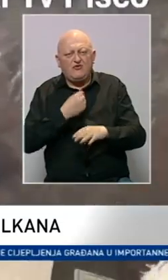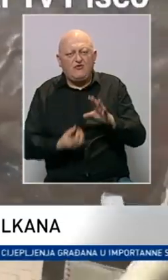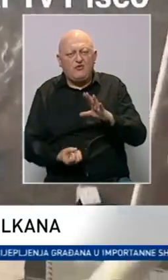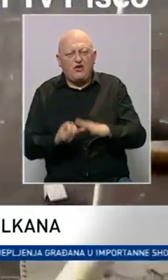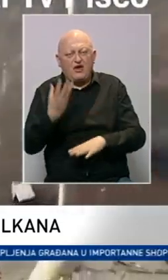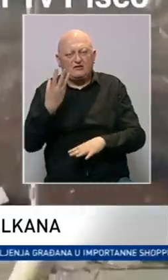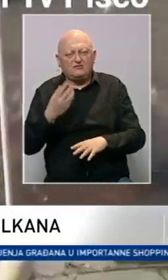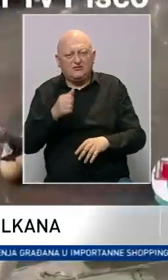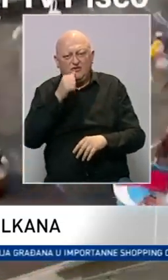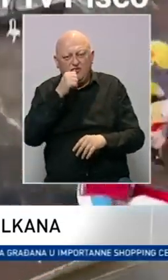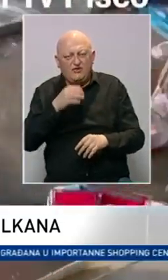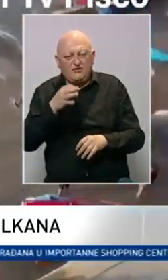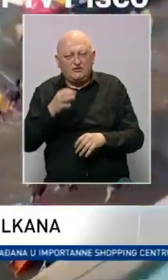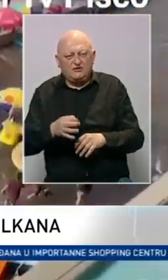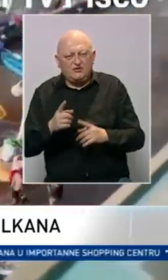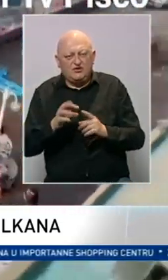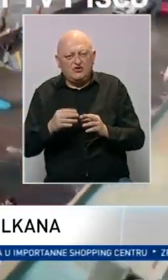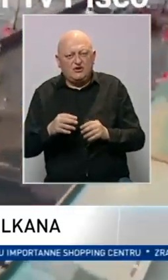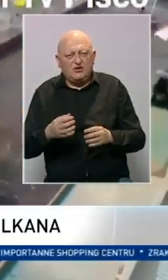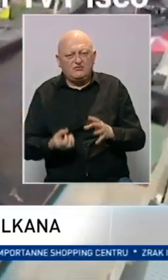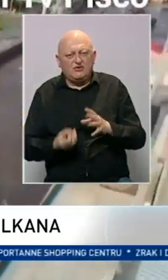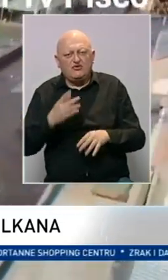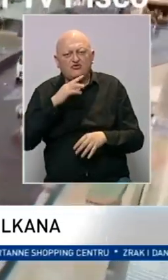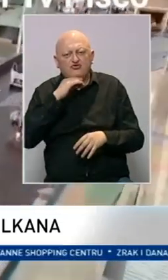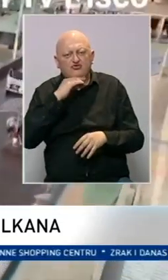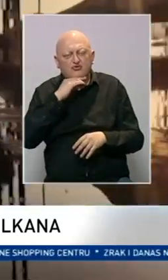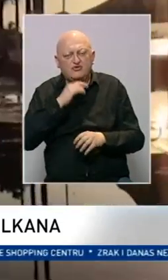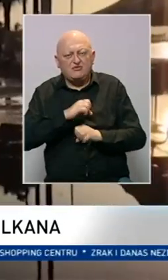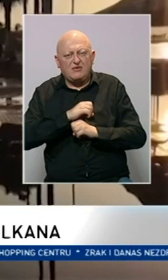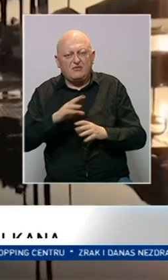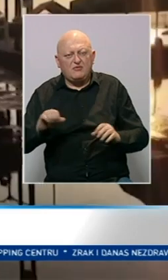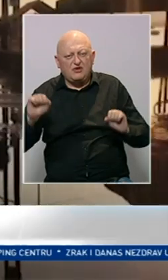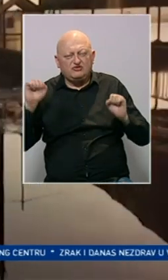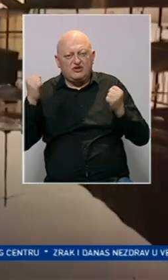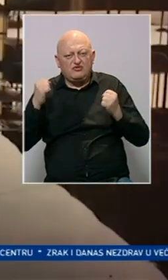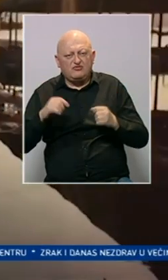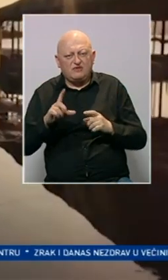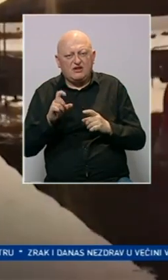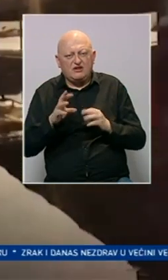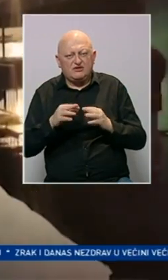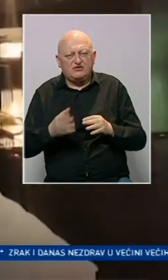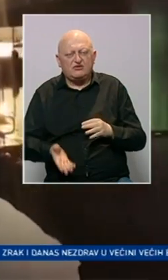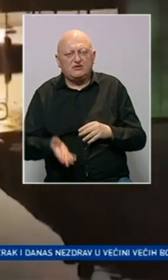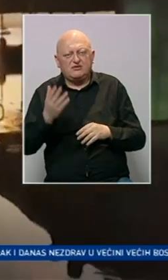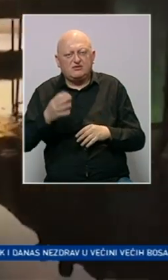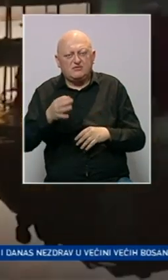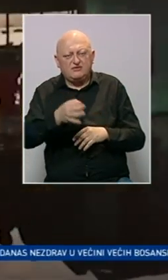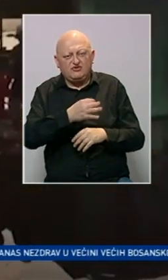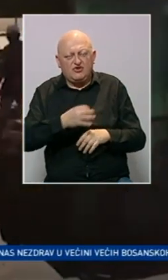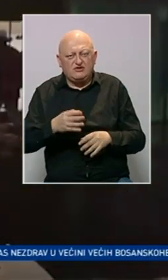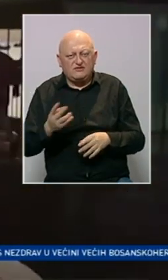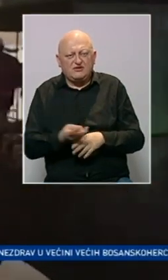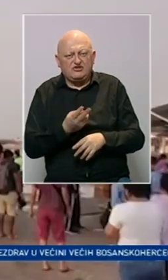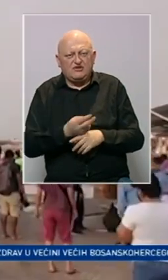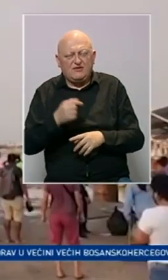vulkan u vodama ostravske države Tonga erupirao je u subotu pa je proglašena uzbuna na tsunami za